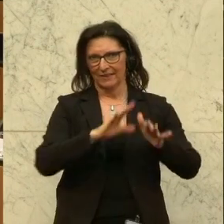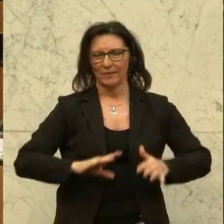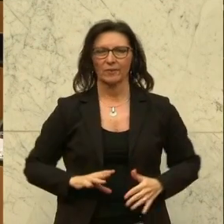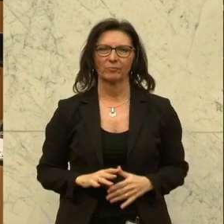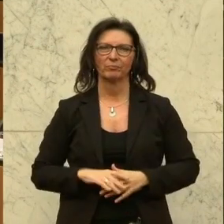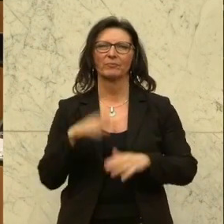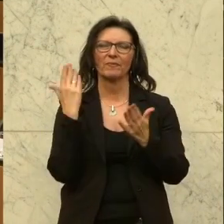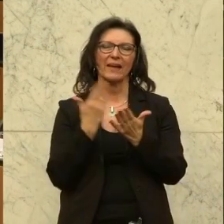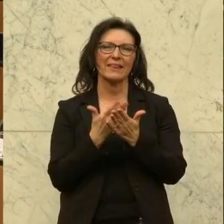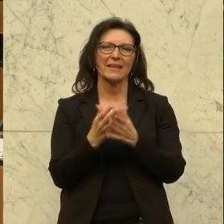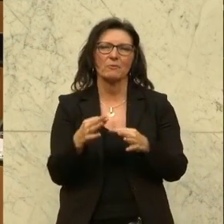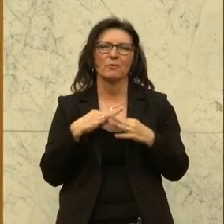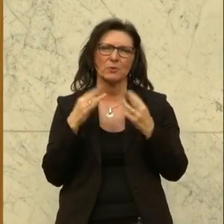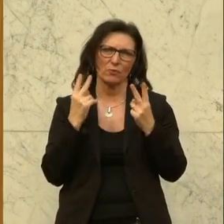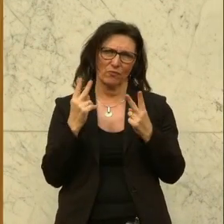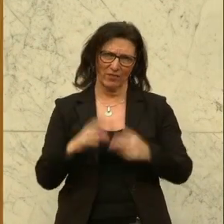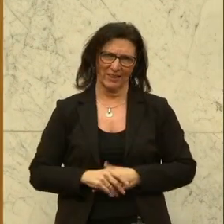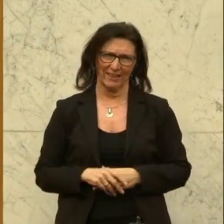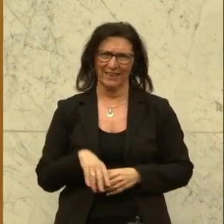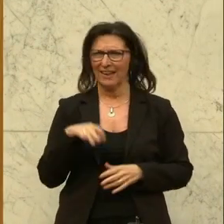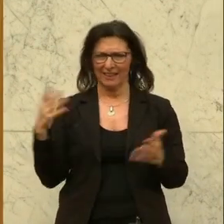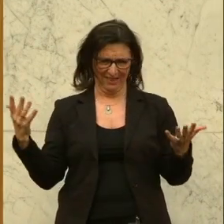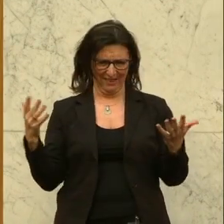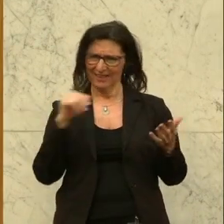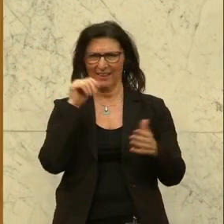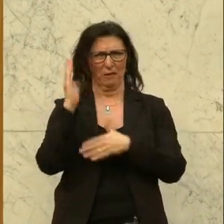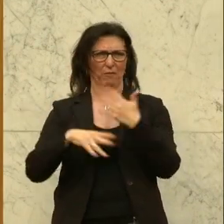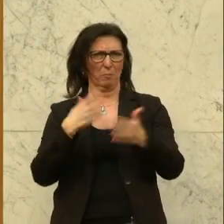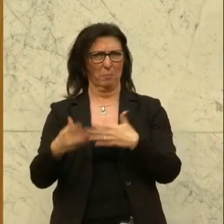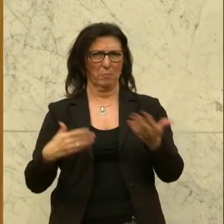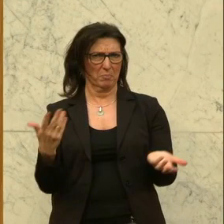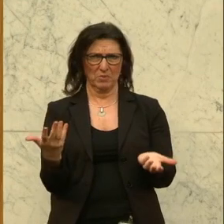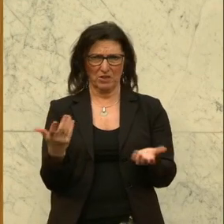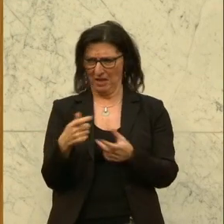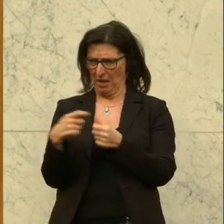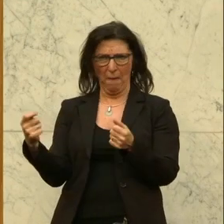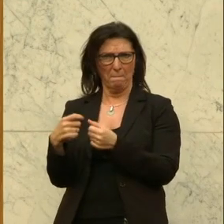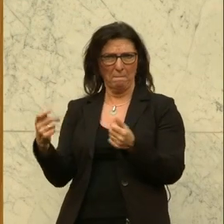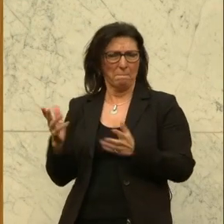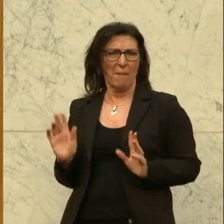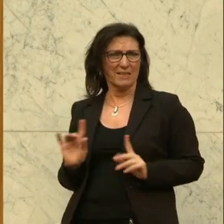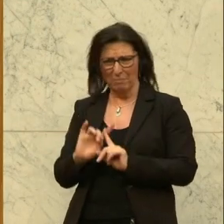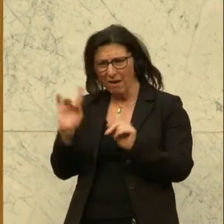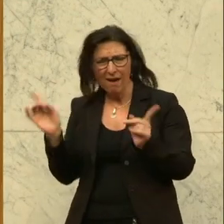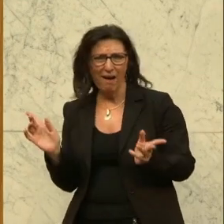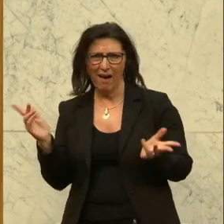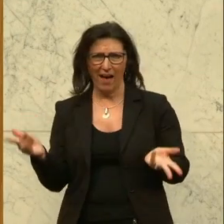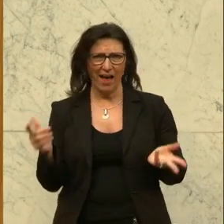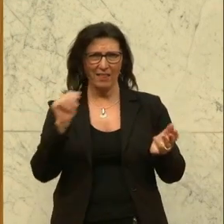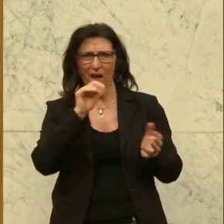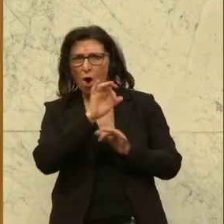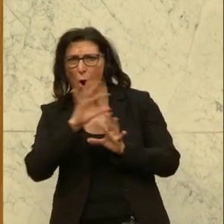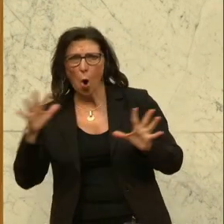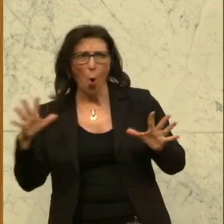Und deshalb ist es mir auch so wichtig, dass man das nicht vermischt mit Maßnahmen, die nicht in dieses Wechselwirkungsverhältnis eingreifen.